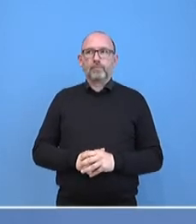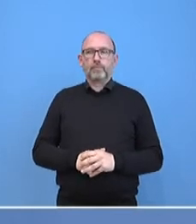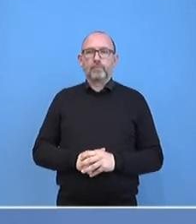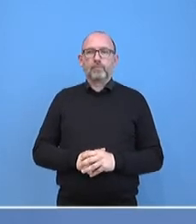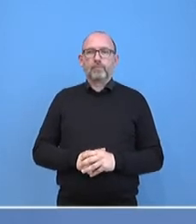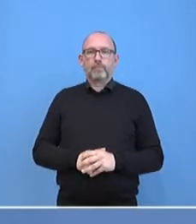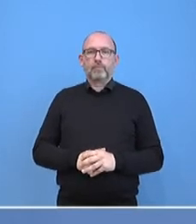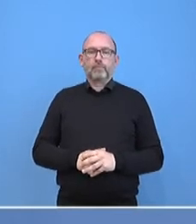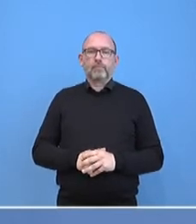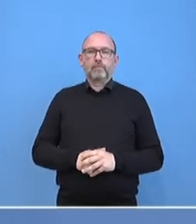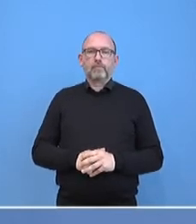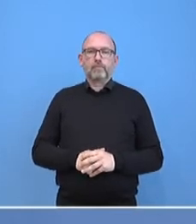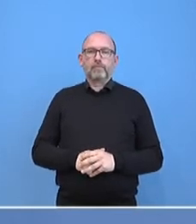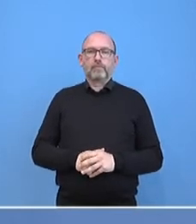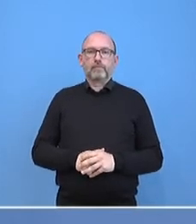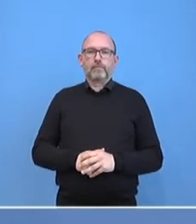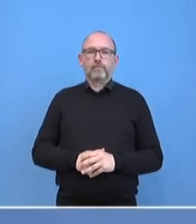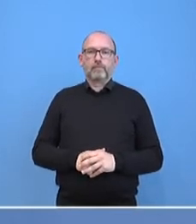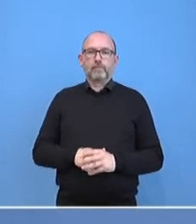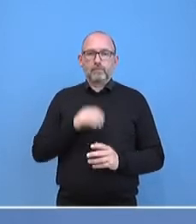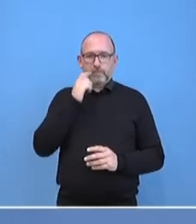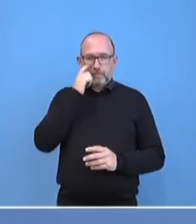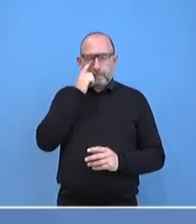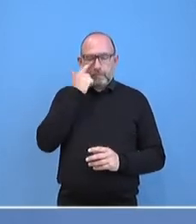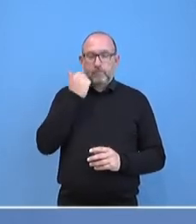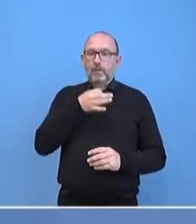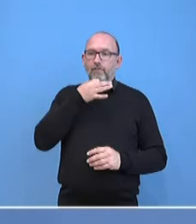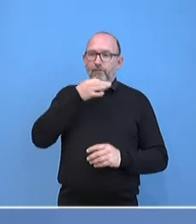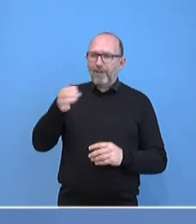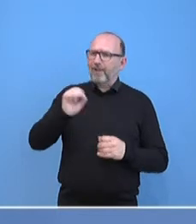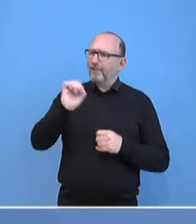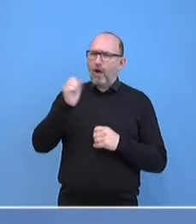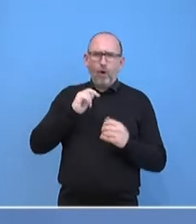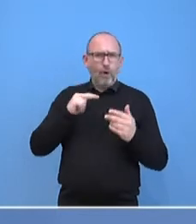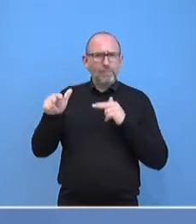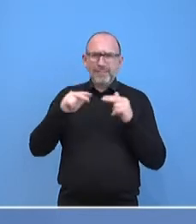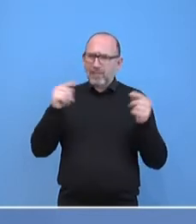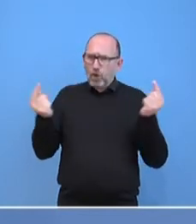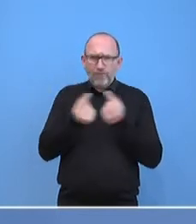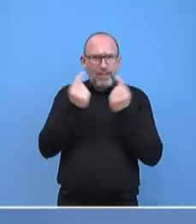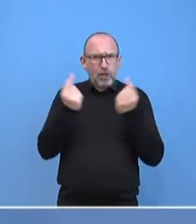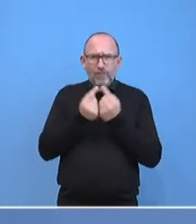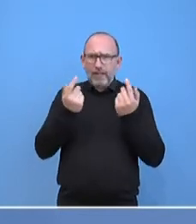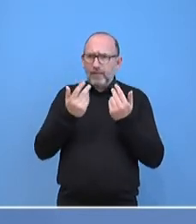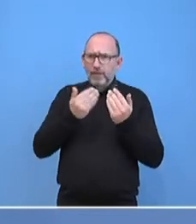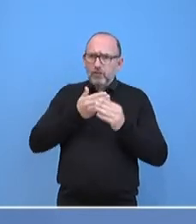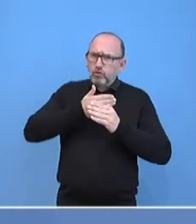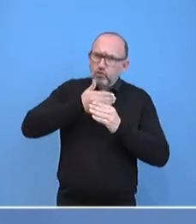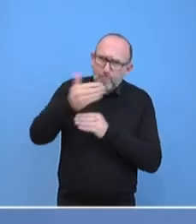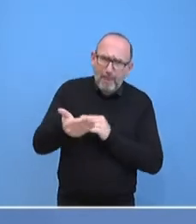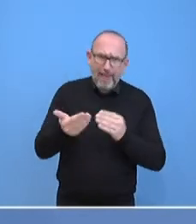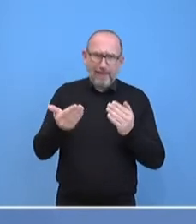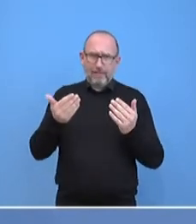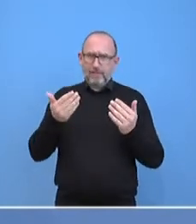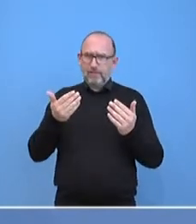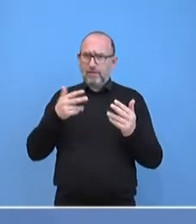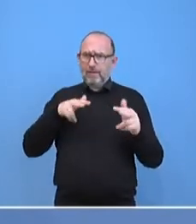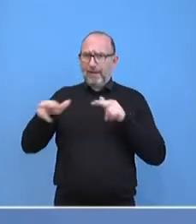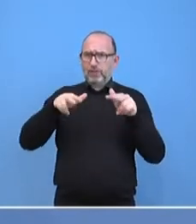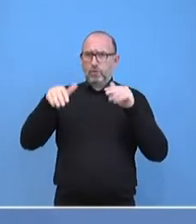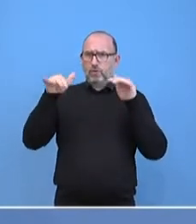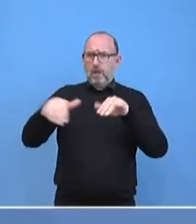Herr Kock dazu. Warum reagieren wir eigentlich so spät erst auf diesen Konflikt? Ich habe den Eindruck, dass erst durch die